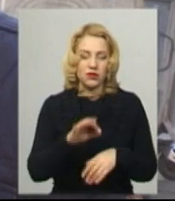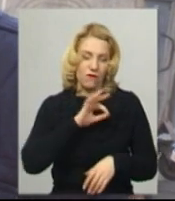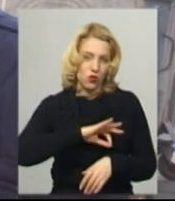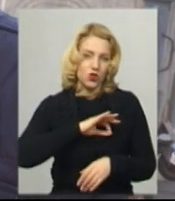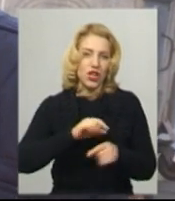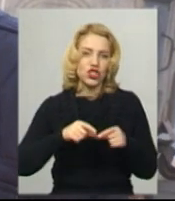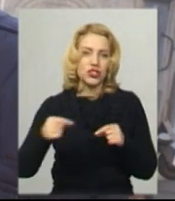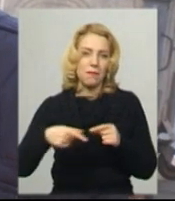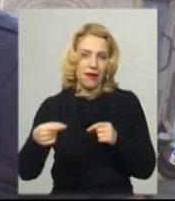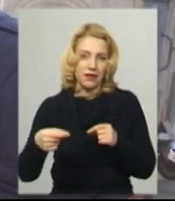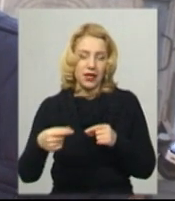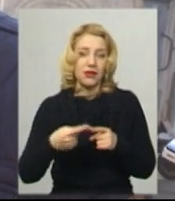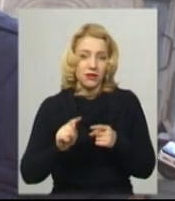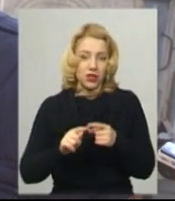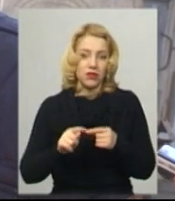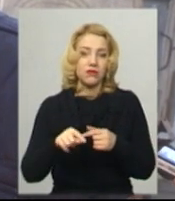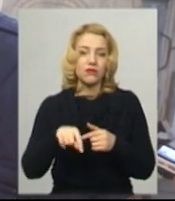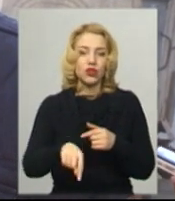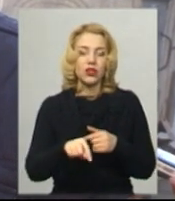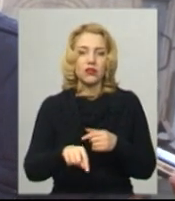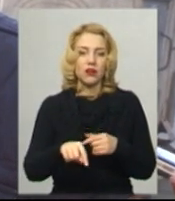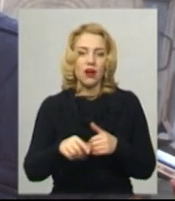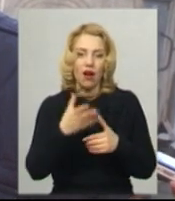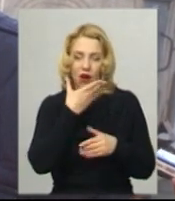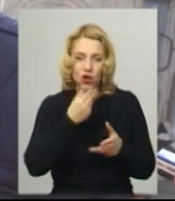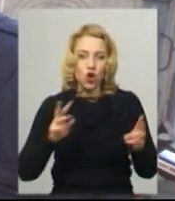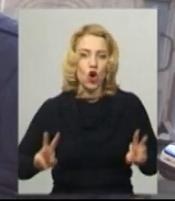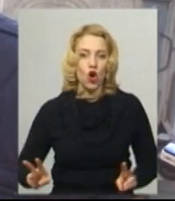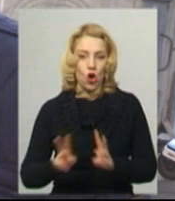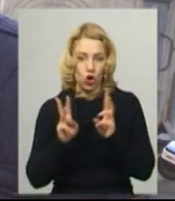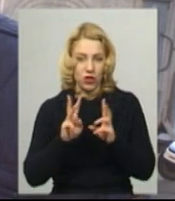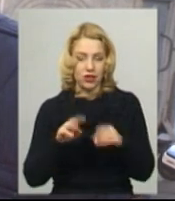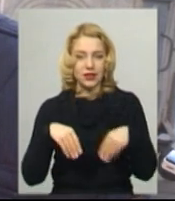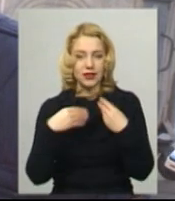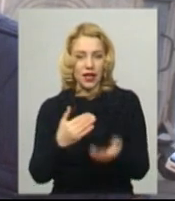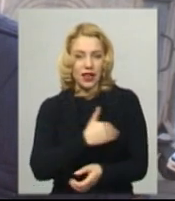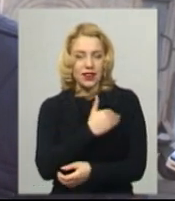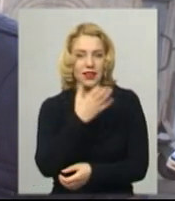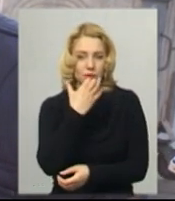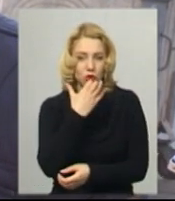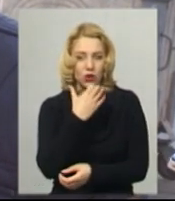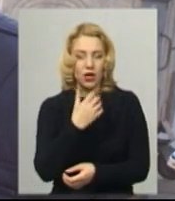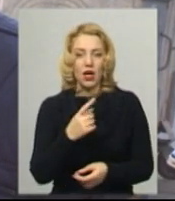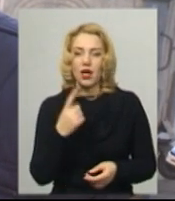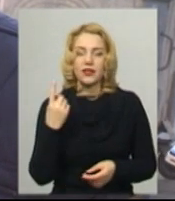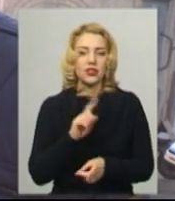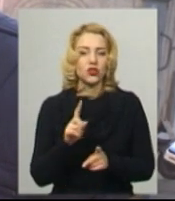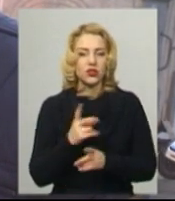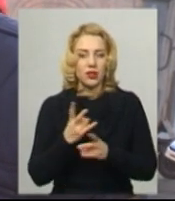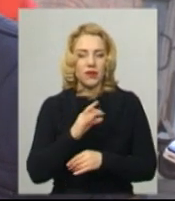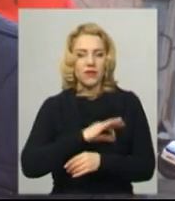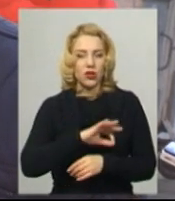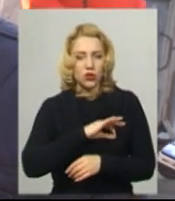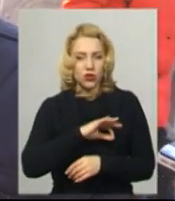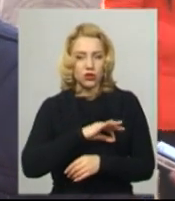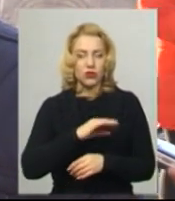Вона, якби, своїй структурі доволі добре горить і, в принципі, дає температуру. Єдине, що її потрібно використовувати, спалювати в